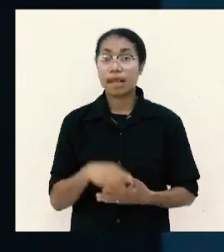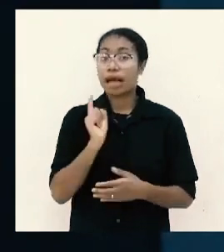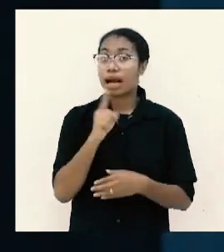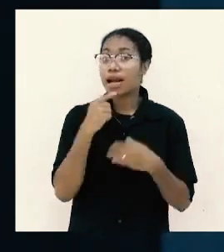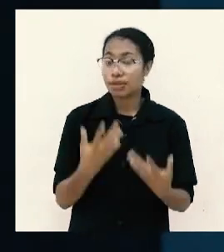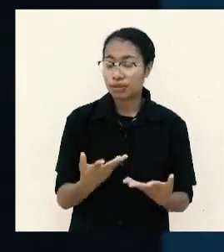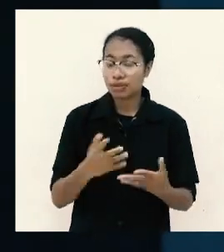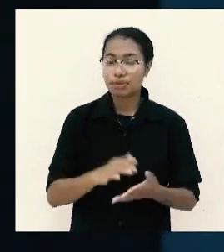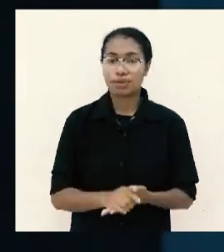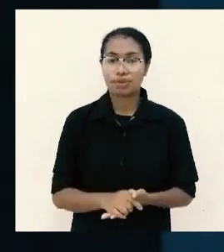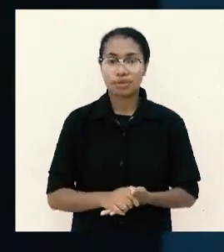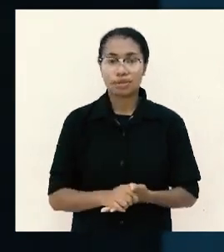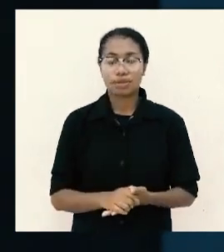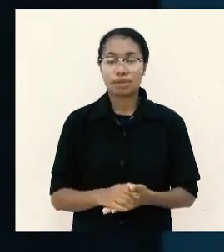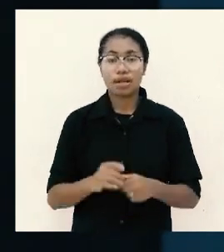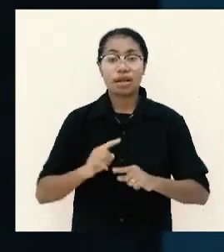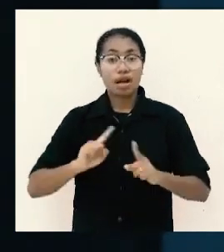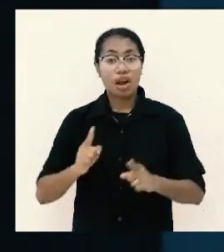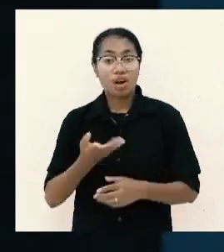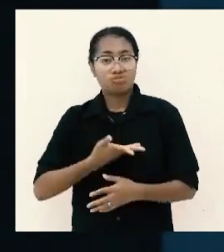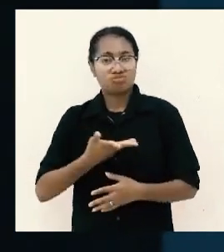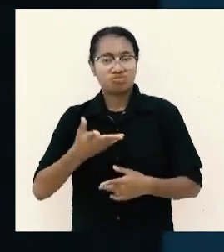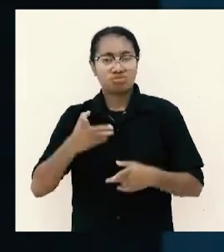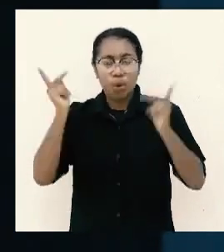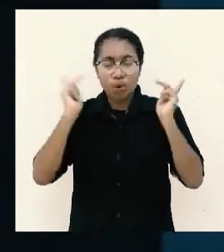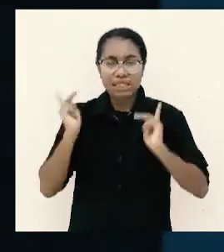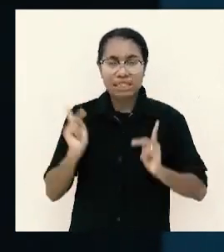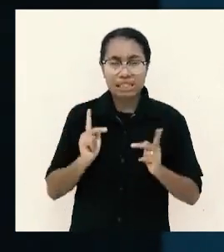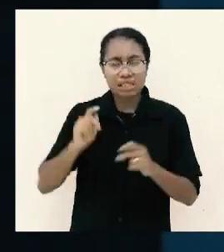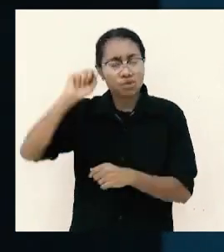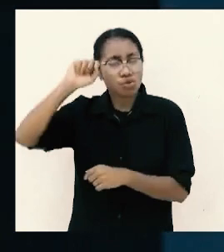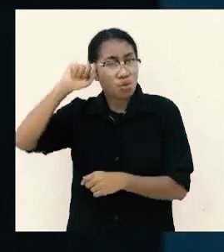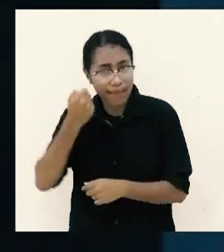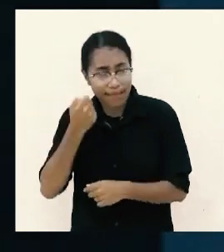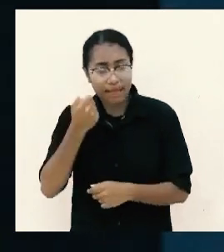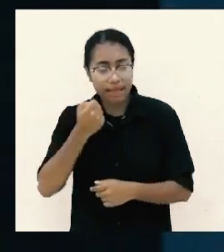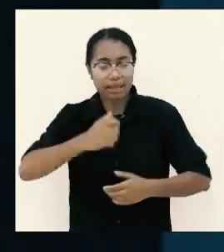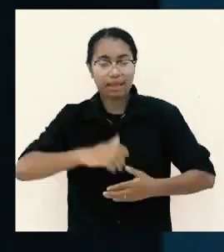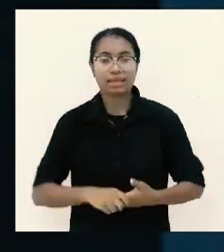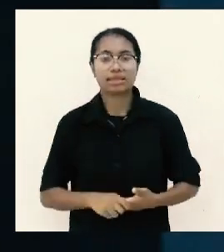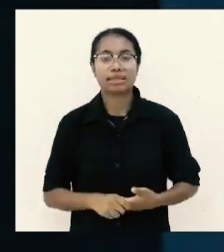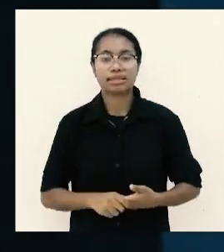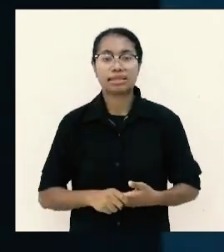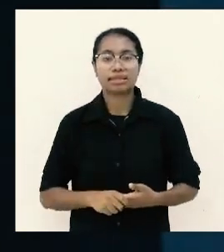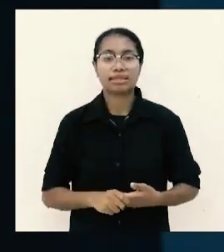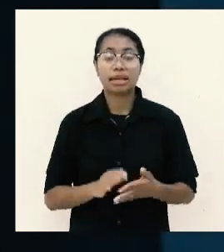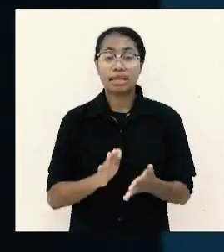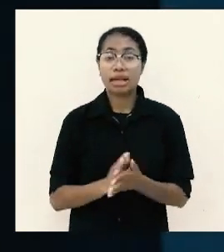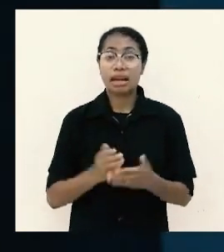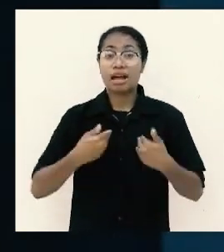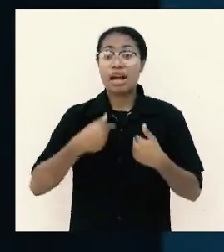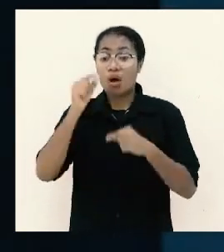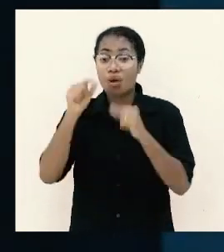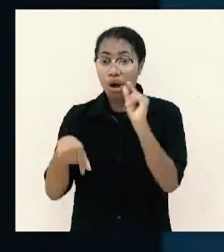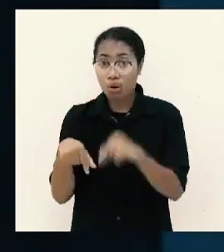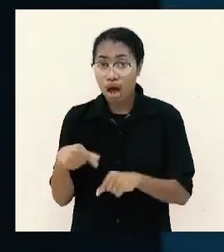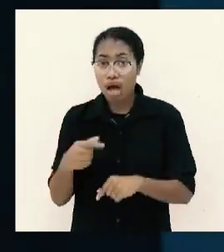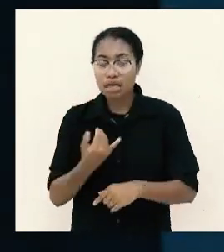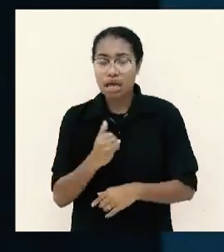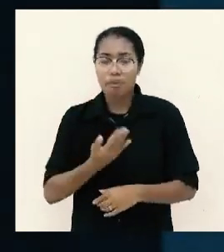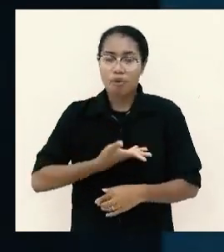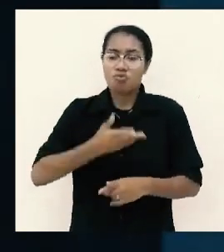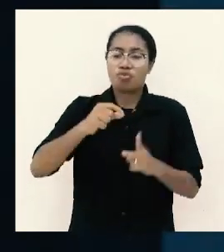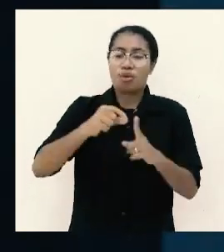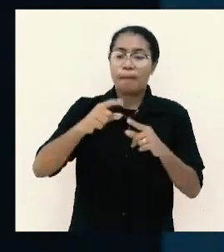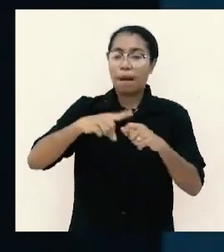kalau memang saudara dalam keadaan kesulitan dan ada orang yang Tuhan pakai untuk